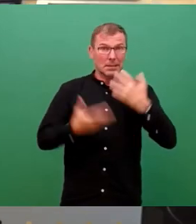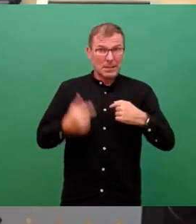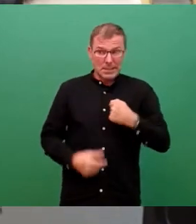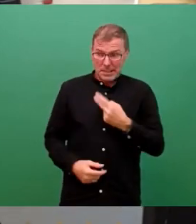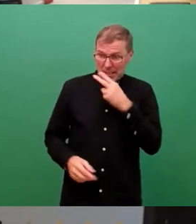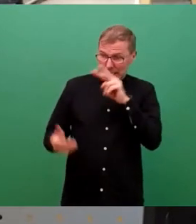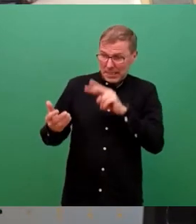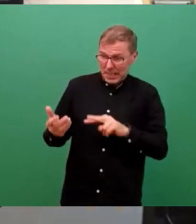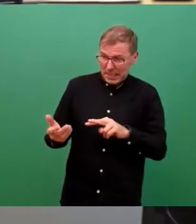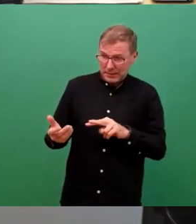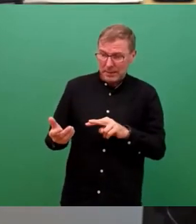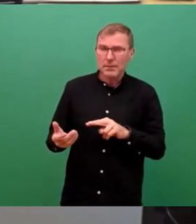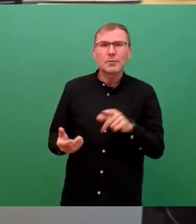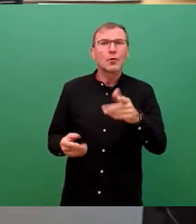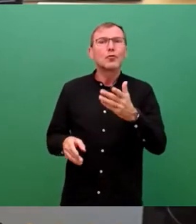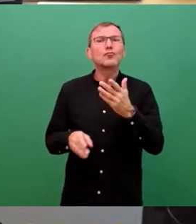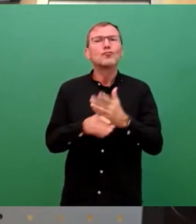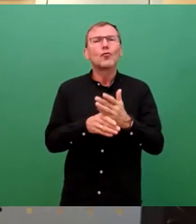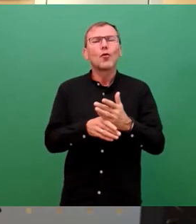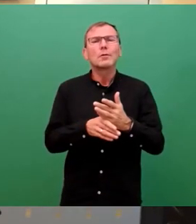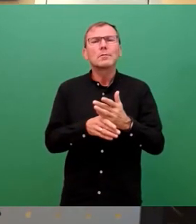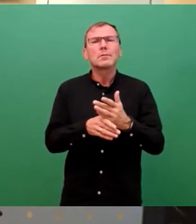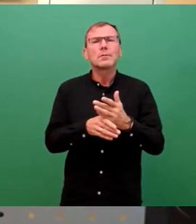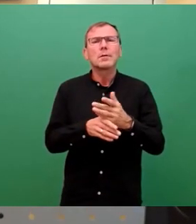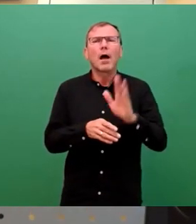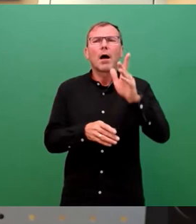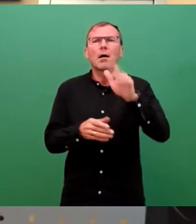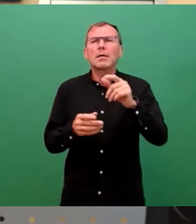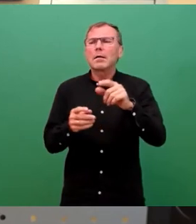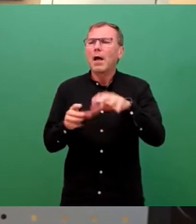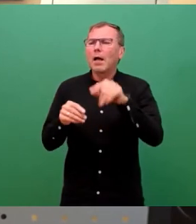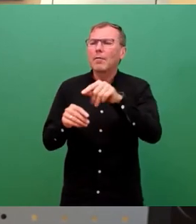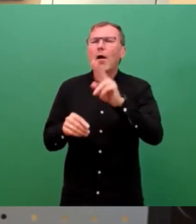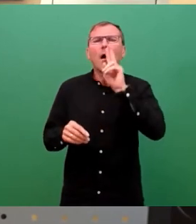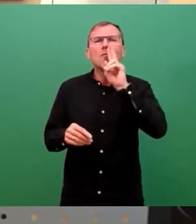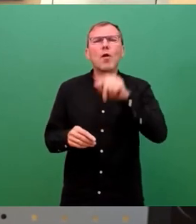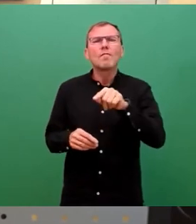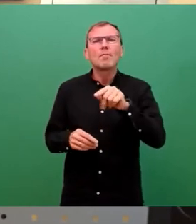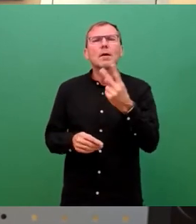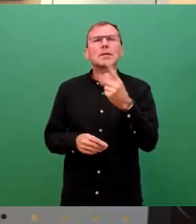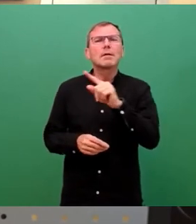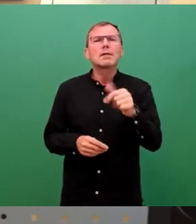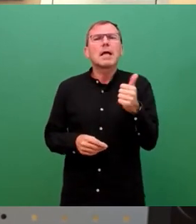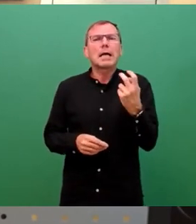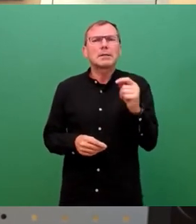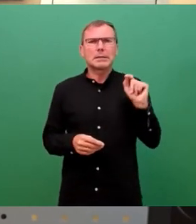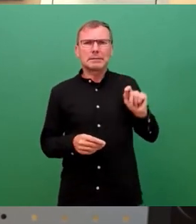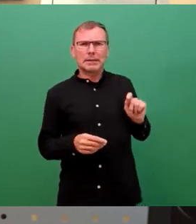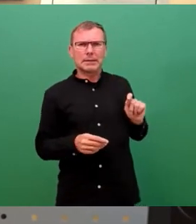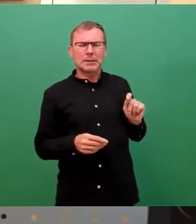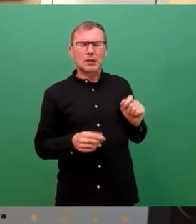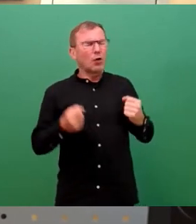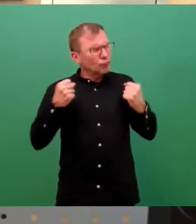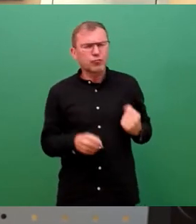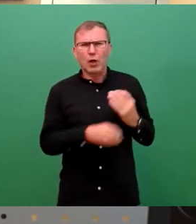Deppe, die haben schon ein Unheil angeboten im November 2021 und zwar massiv.